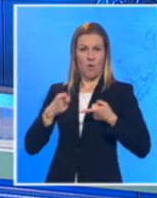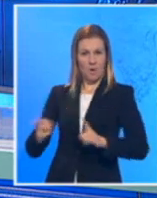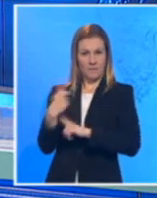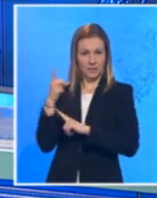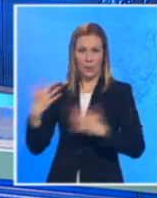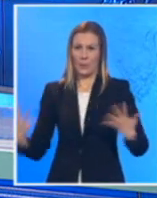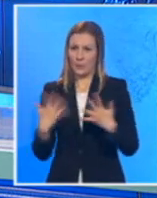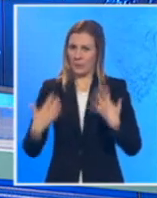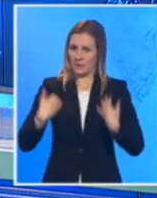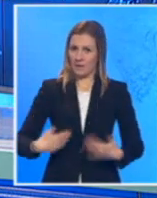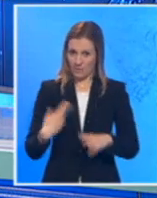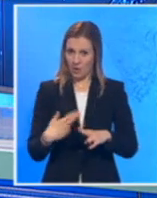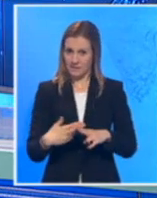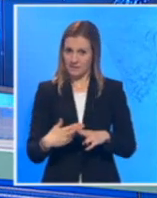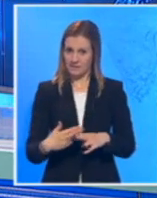lakšim simptomima?